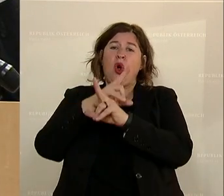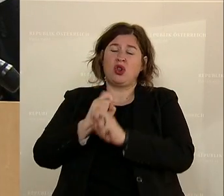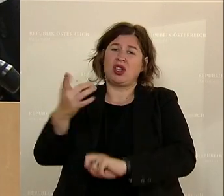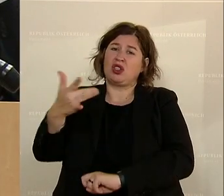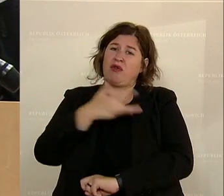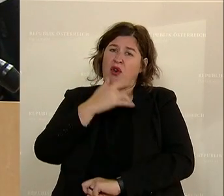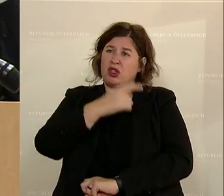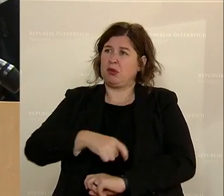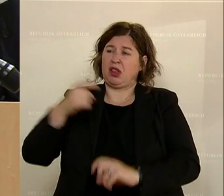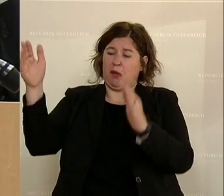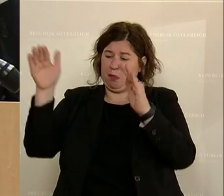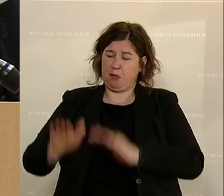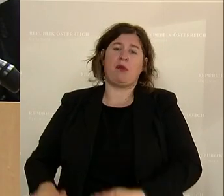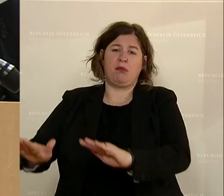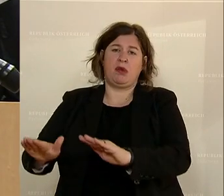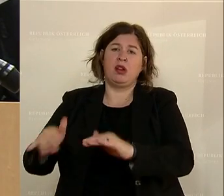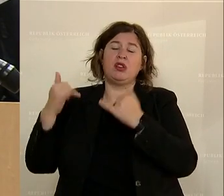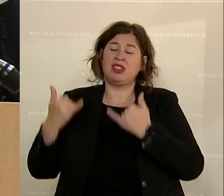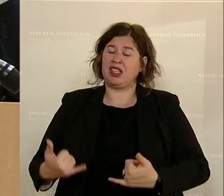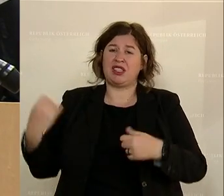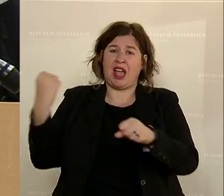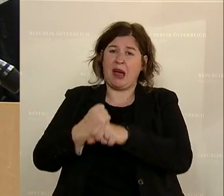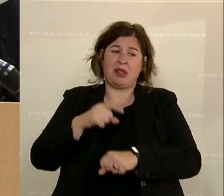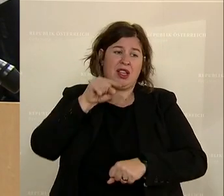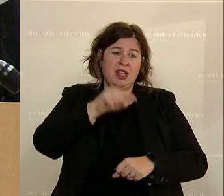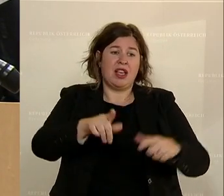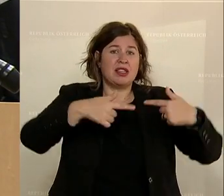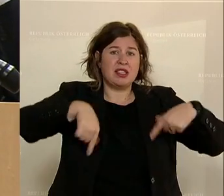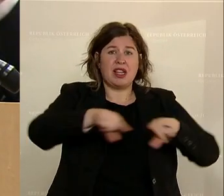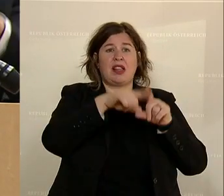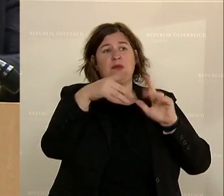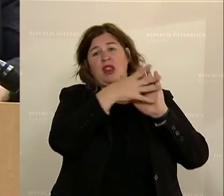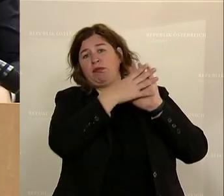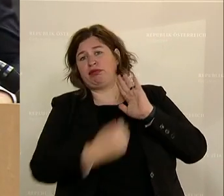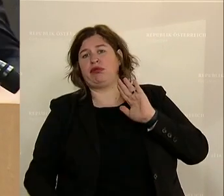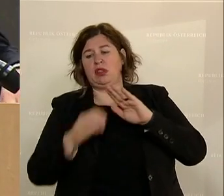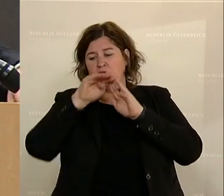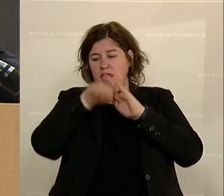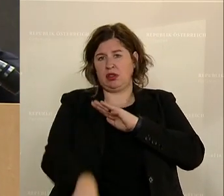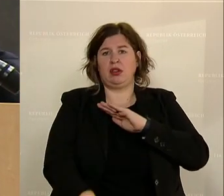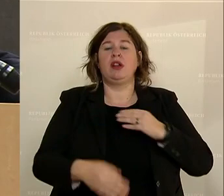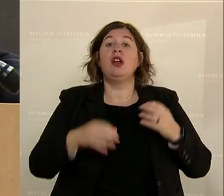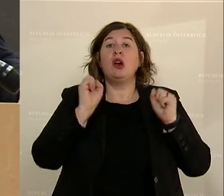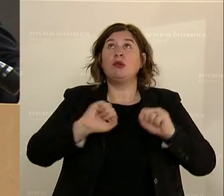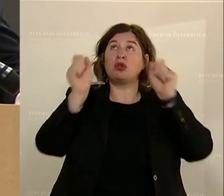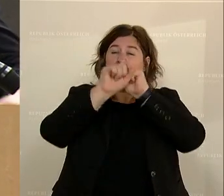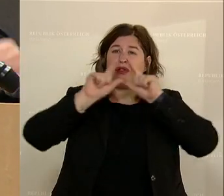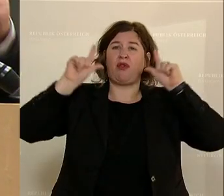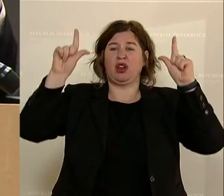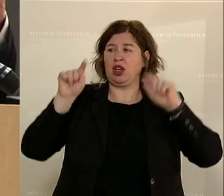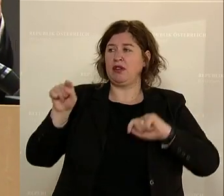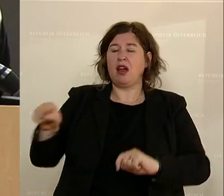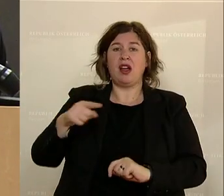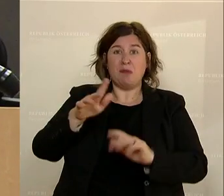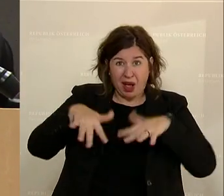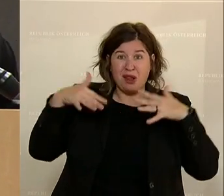Abgrund und jetzt arbeiten sie bewusst daran, dieses Land mit in den Abgrund zu führen. Man muss sich das einmal vorstellen, man hat hier eine Partei im